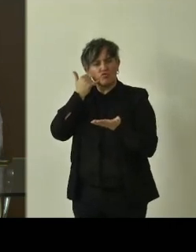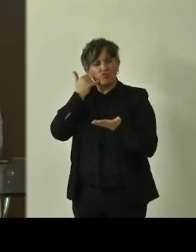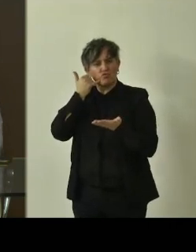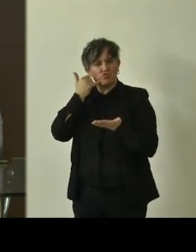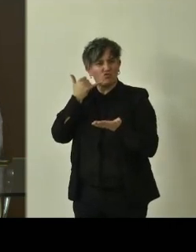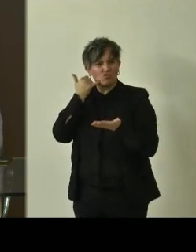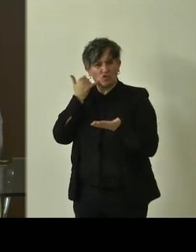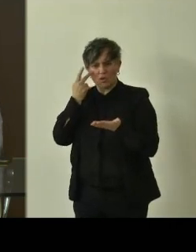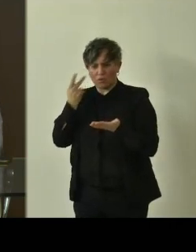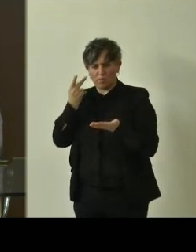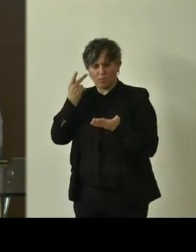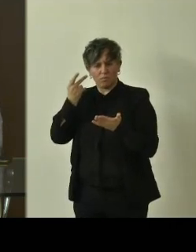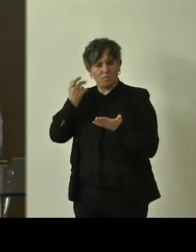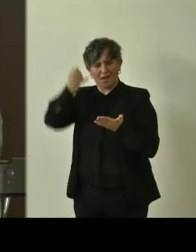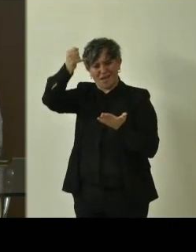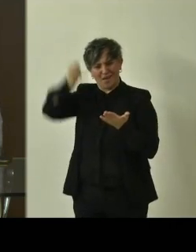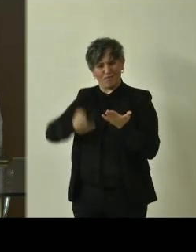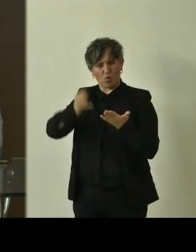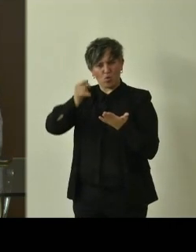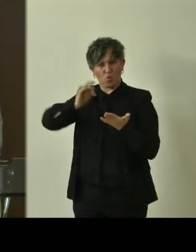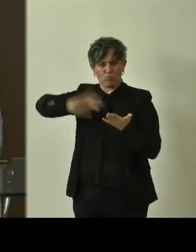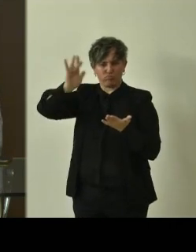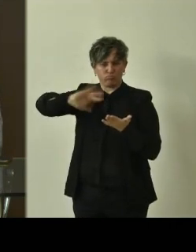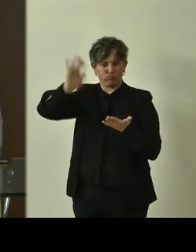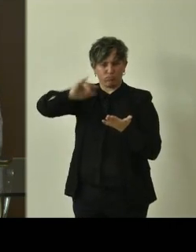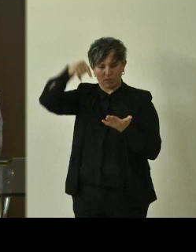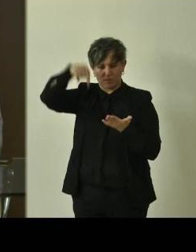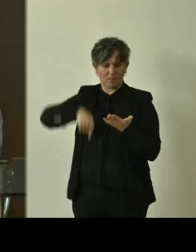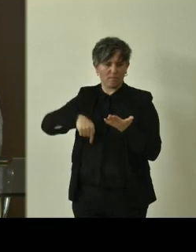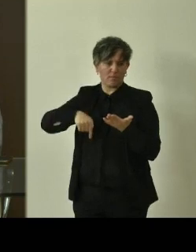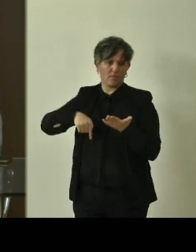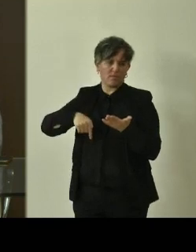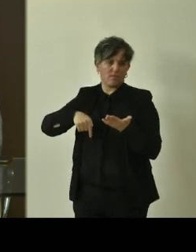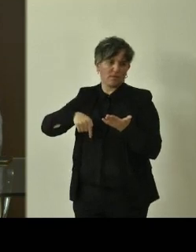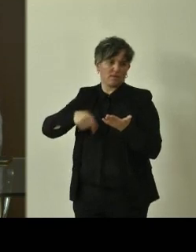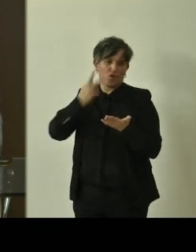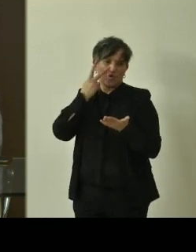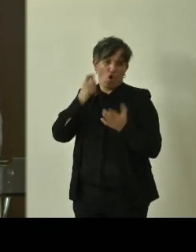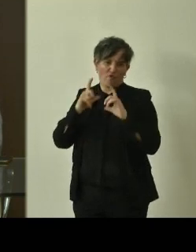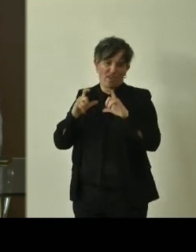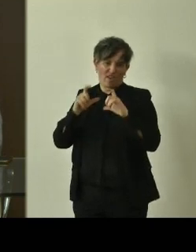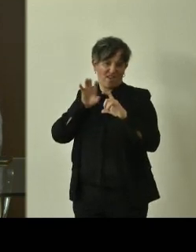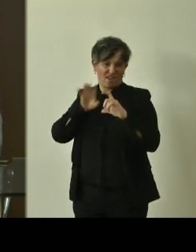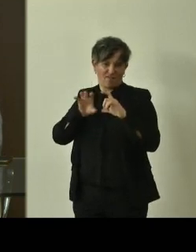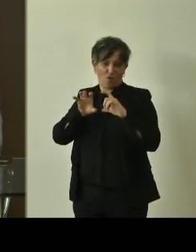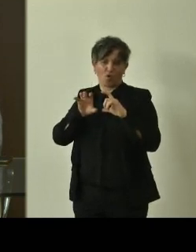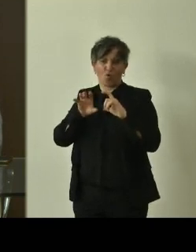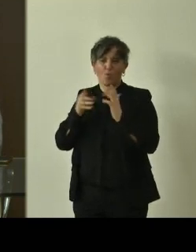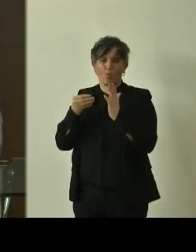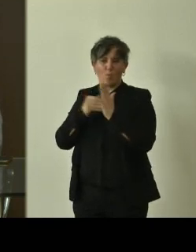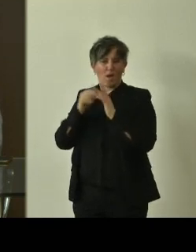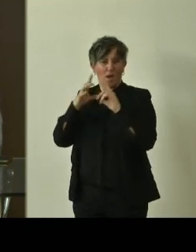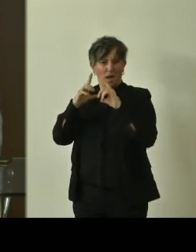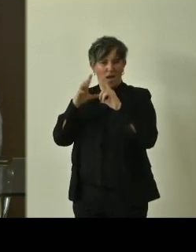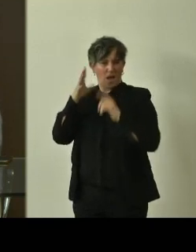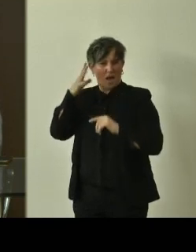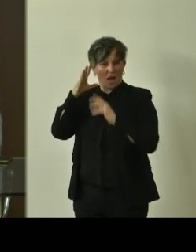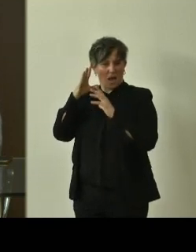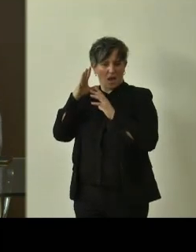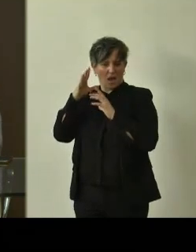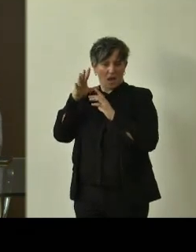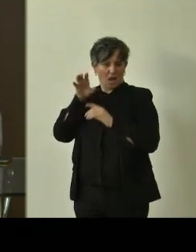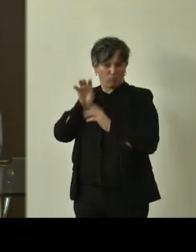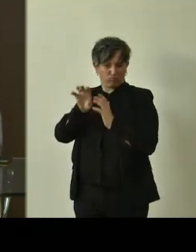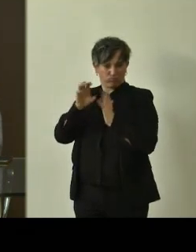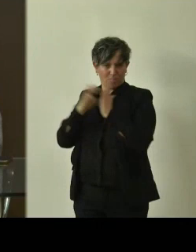si apre in fondo scorrendo tutti gli attributi l'immagine e l'anteprima dell'immagine cliccandoci